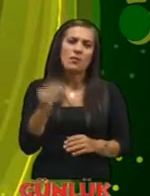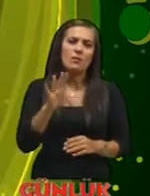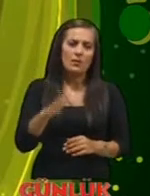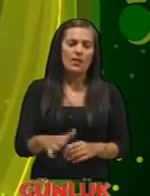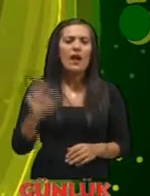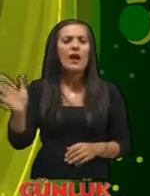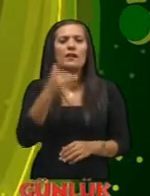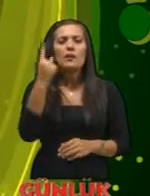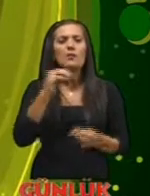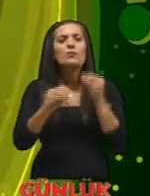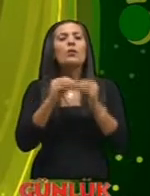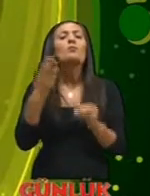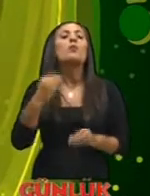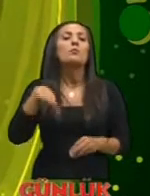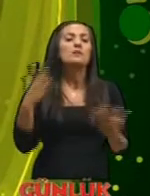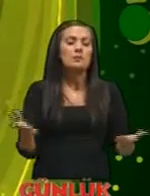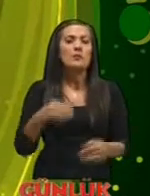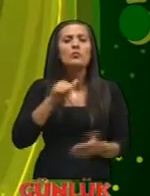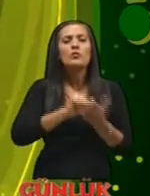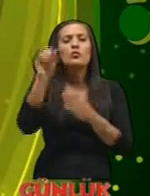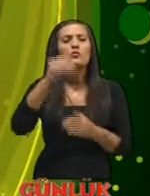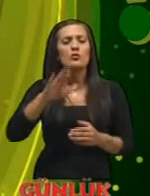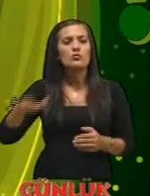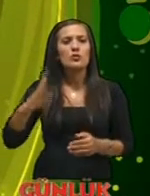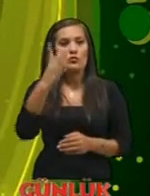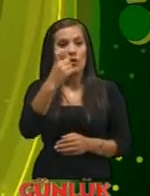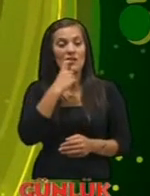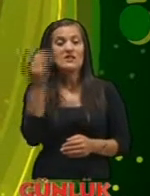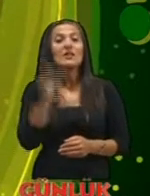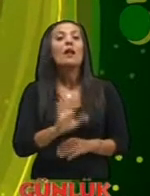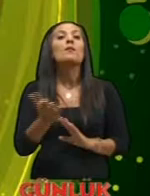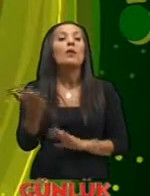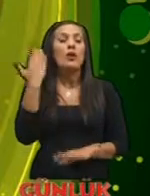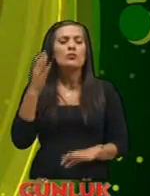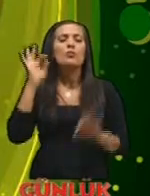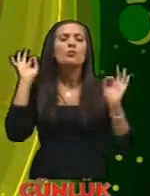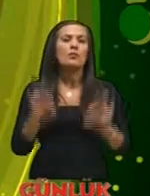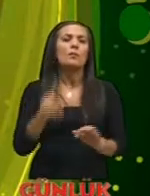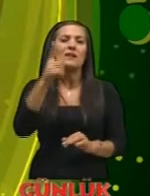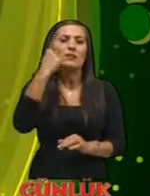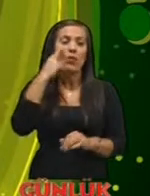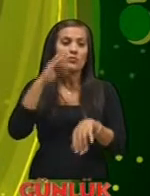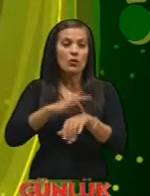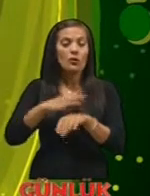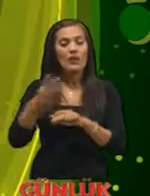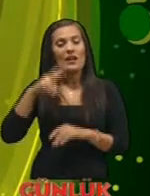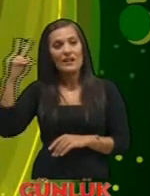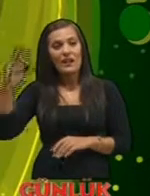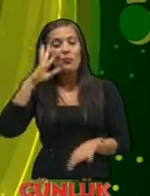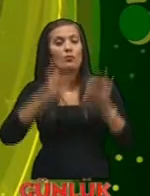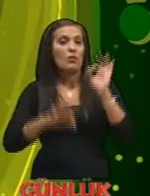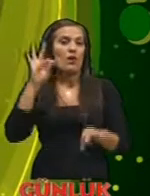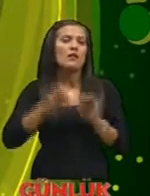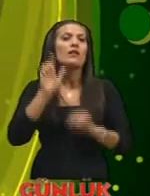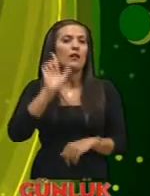herhangi bir sorun olmasa bile bütün çocukların 4 yaşına gelmeden önce mutlaka bir göz doktoru tarafından muayene